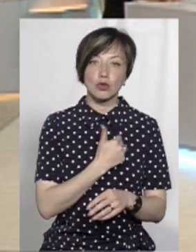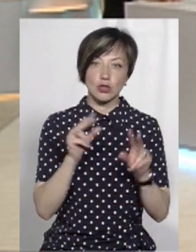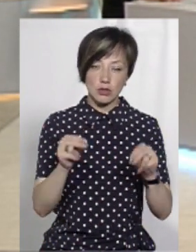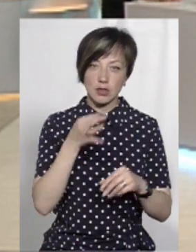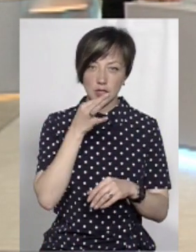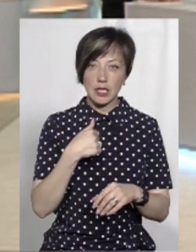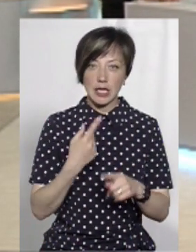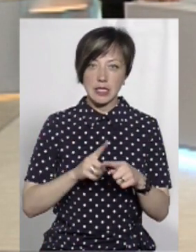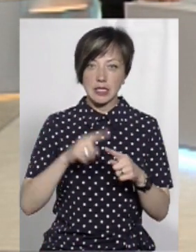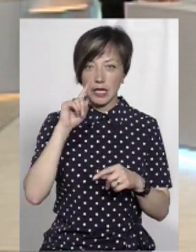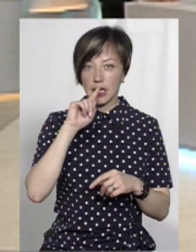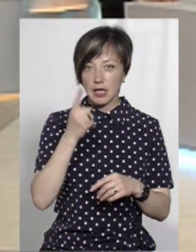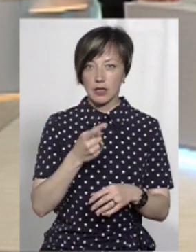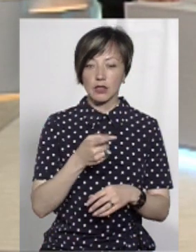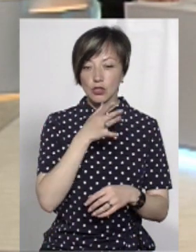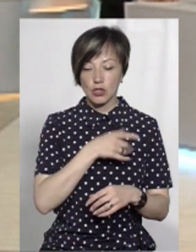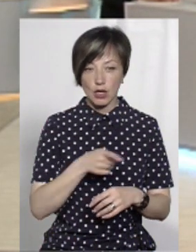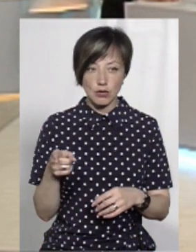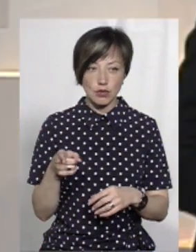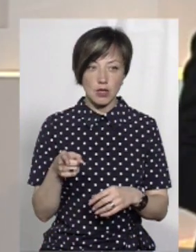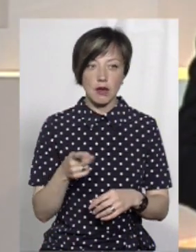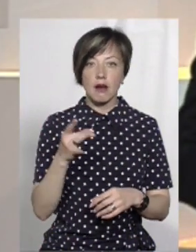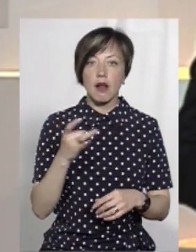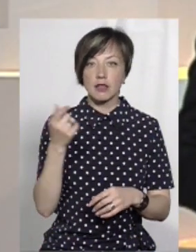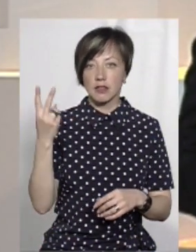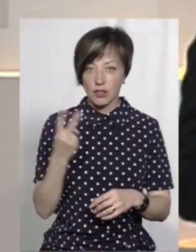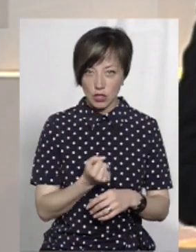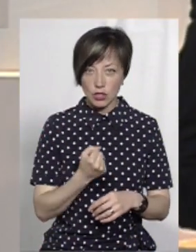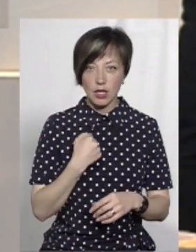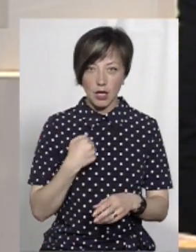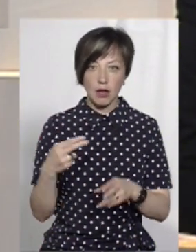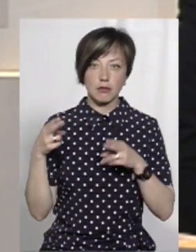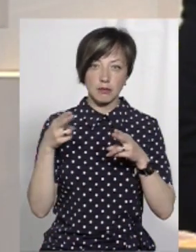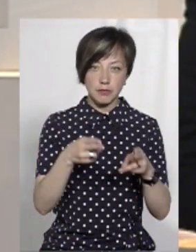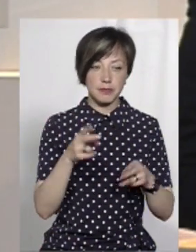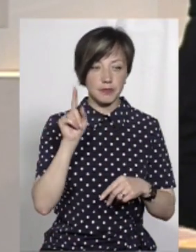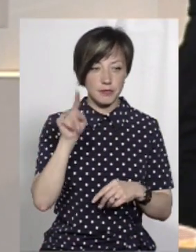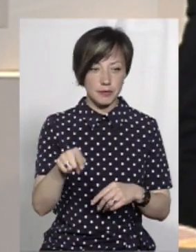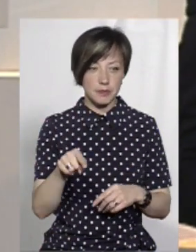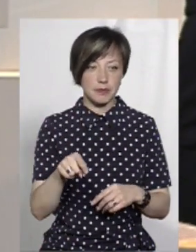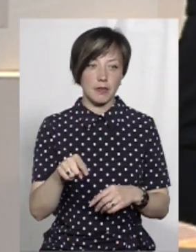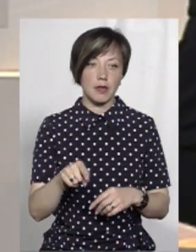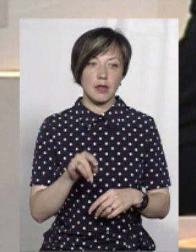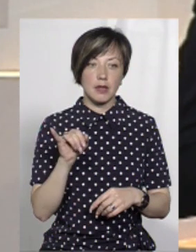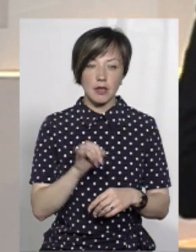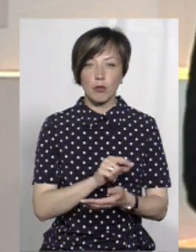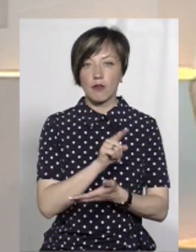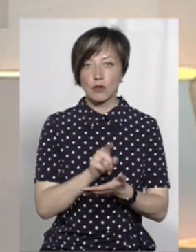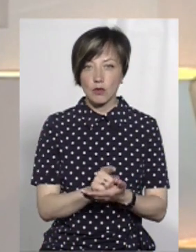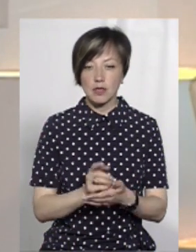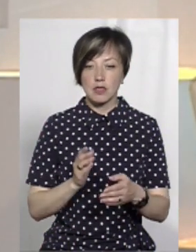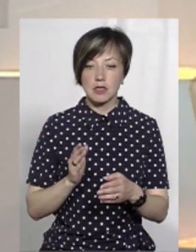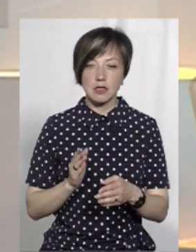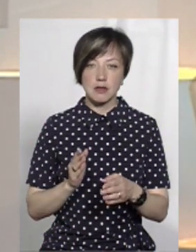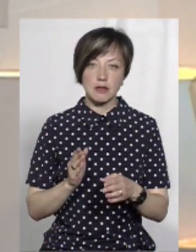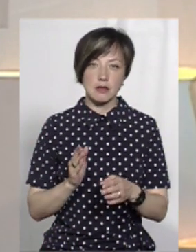Відверто скажу, я цей рік часу, раз на два тижні я точно проїжджаю туди. і обов'язково